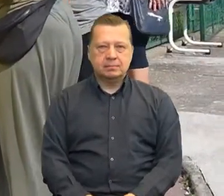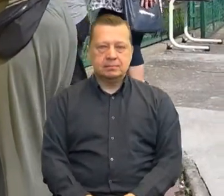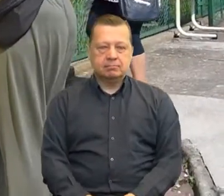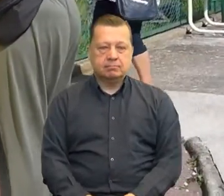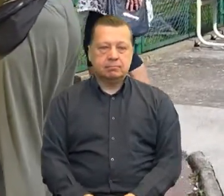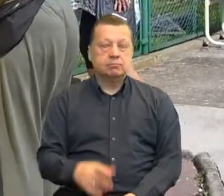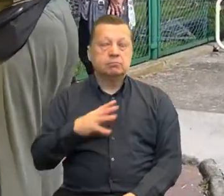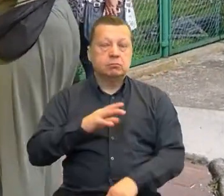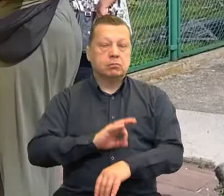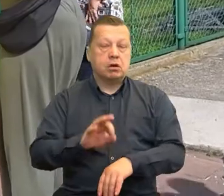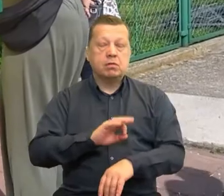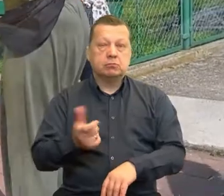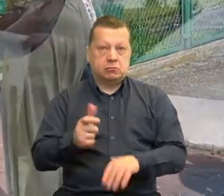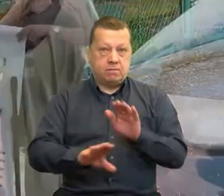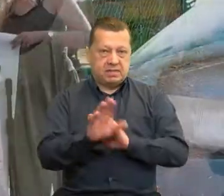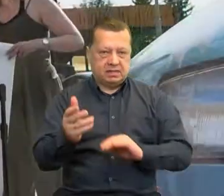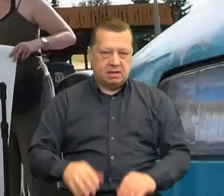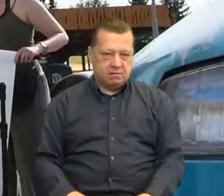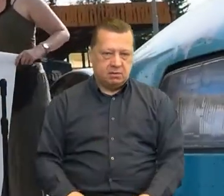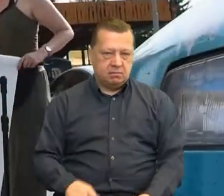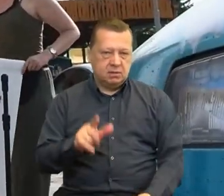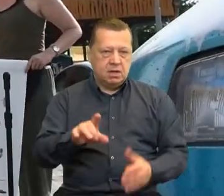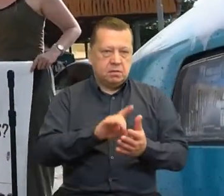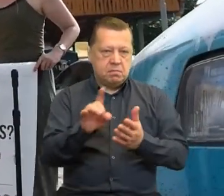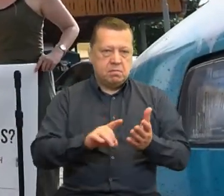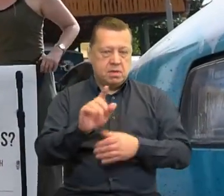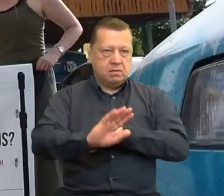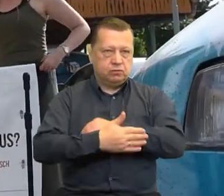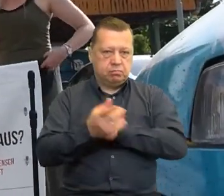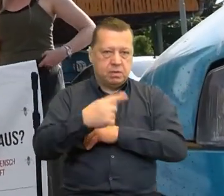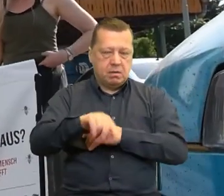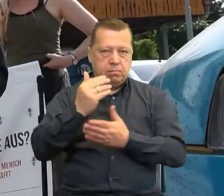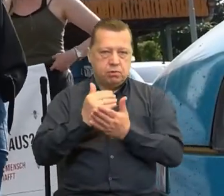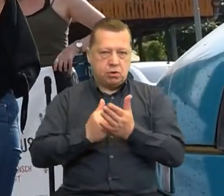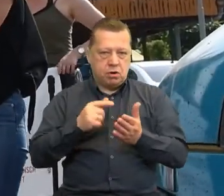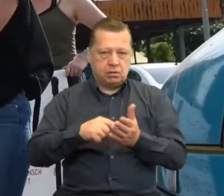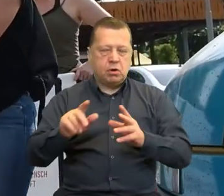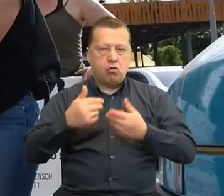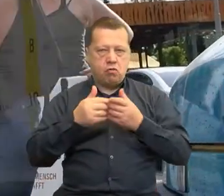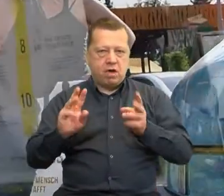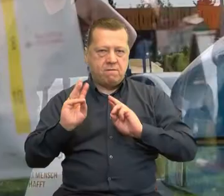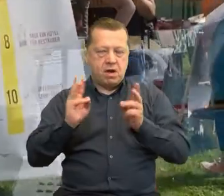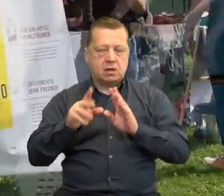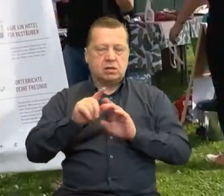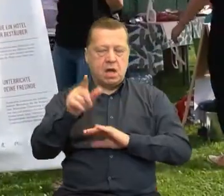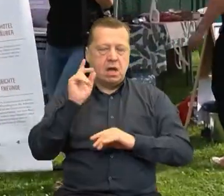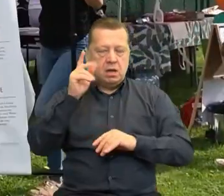Zaprojektowaliśmy wystawę, która odwiedzała gminy obszaru wsparcia razem z naszym programem otwartych warsztatów dla mieszkańców.